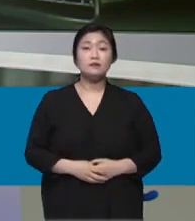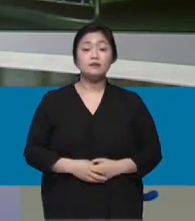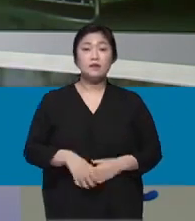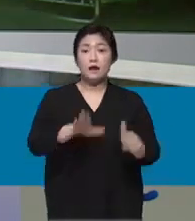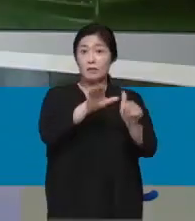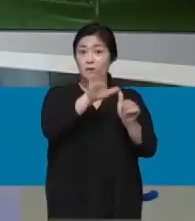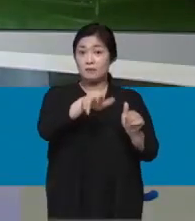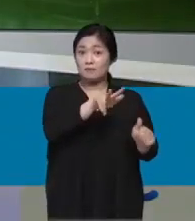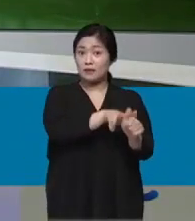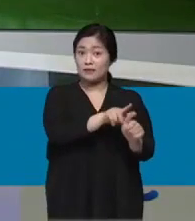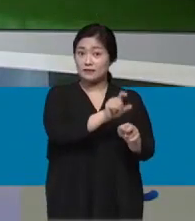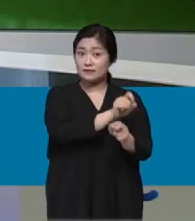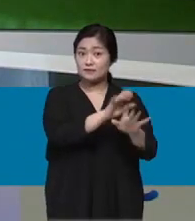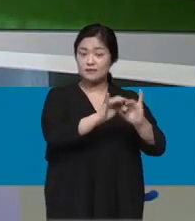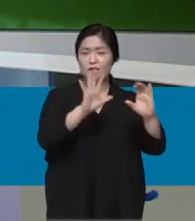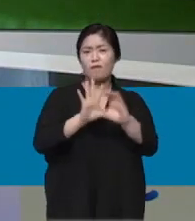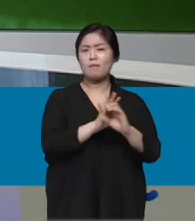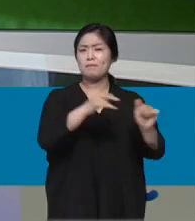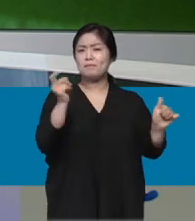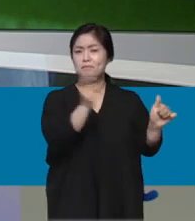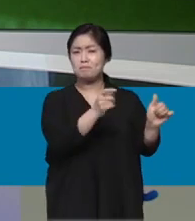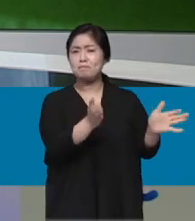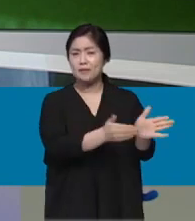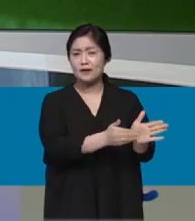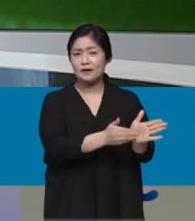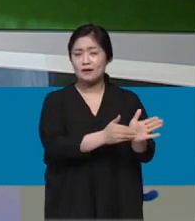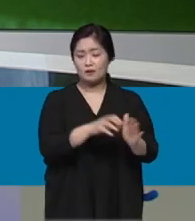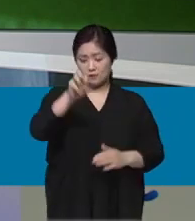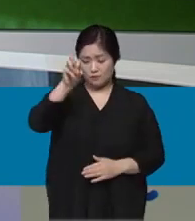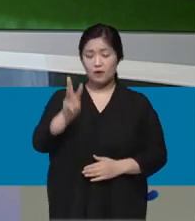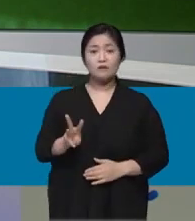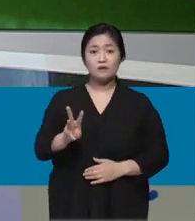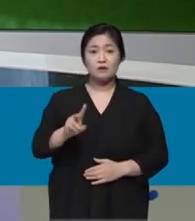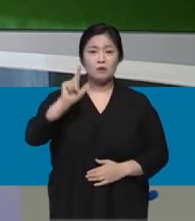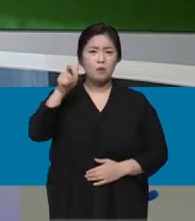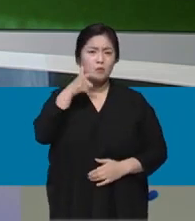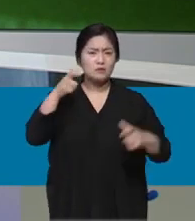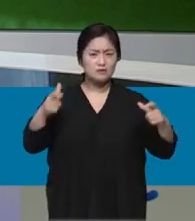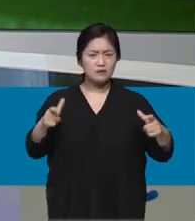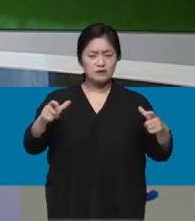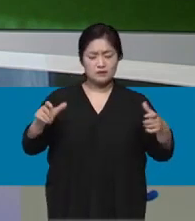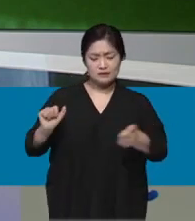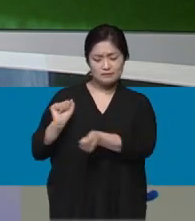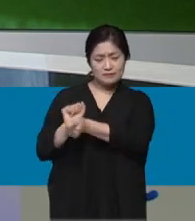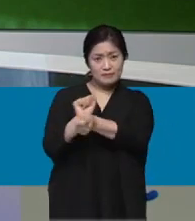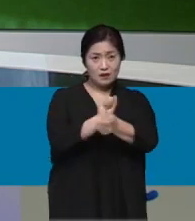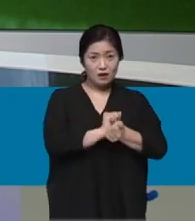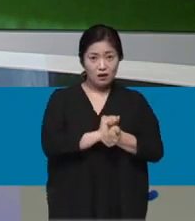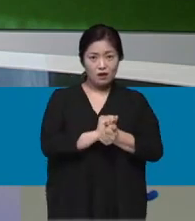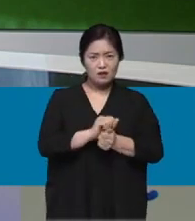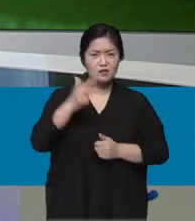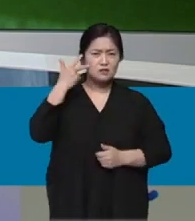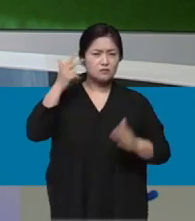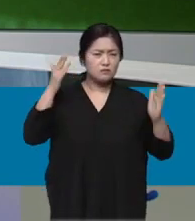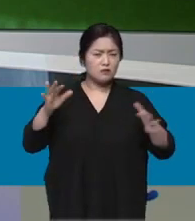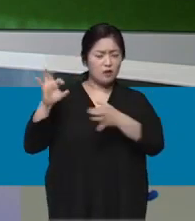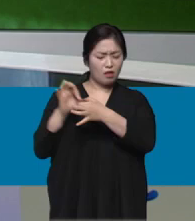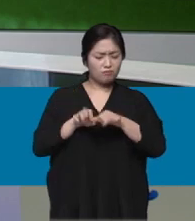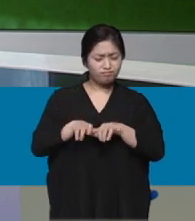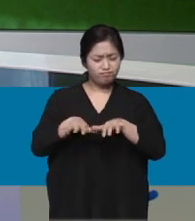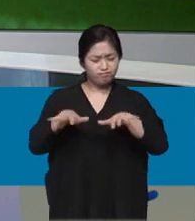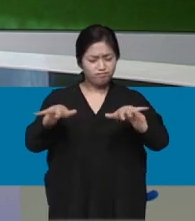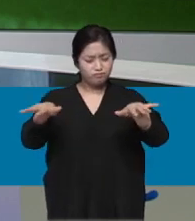한평에선 마트 직원이 코로나19에 감염되고, 광주에선 콜센터발 집단 감염이 일주일 새 계속